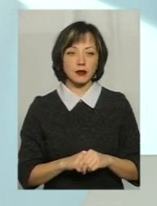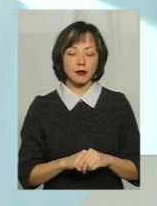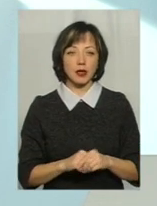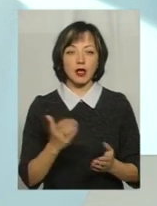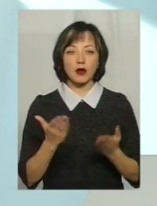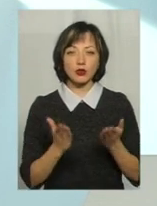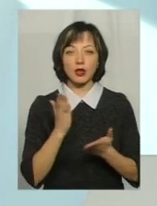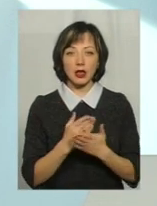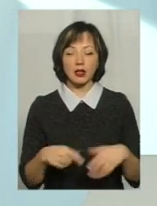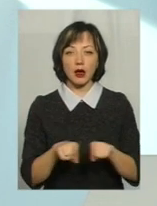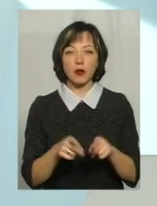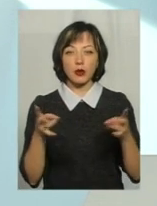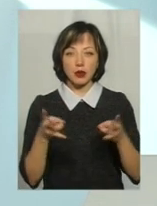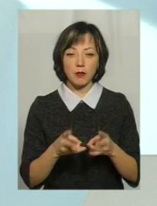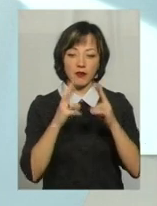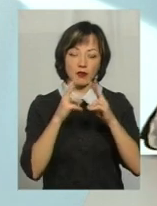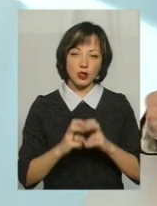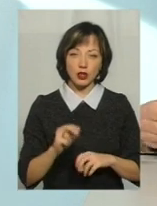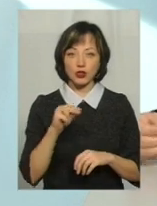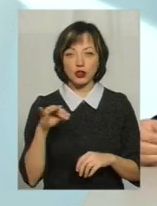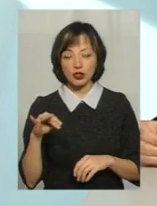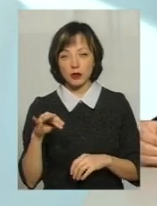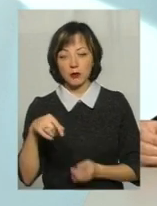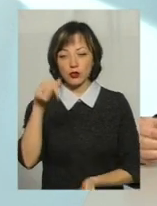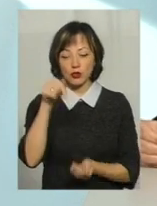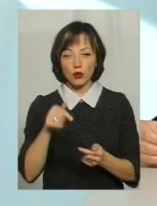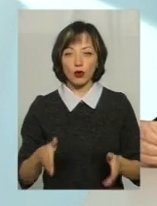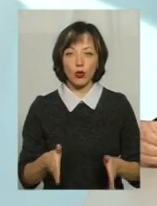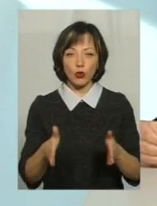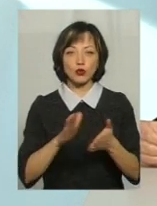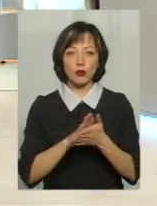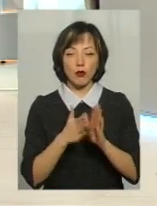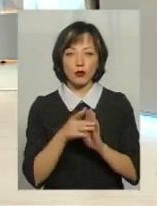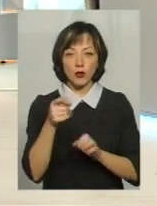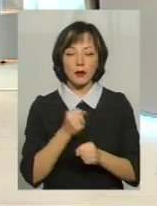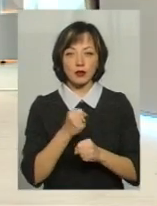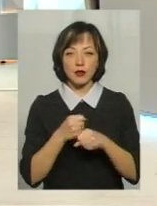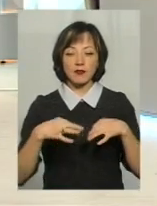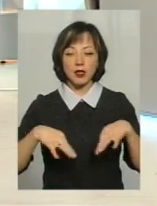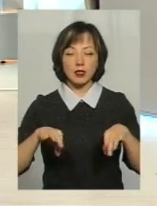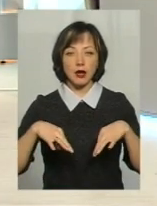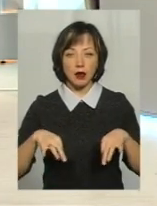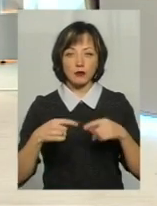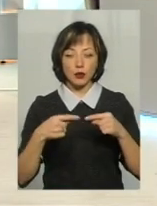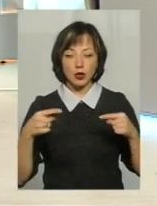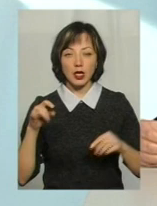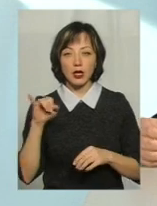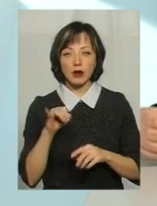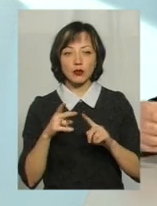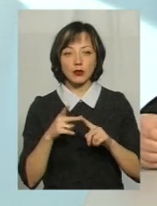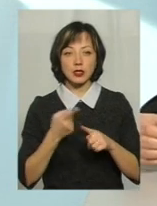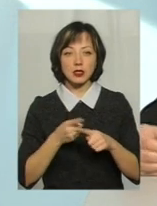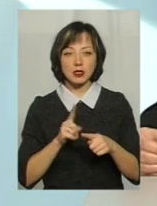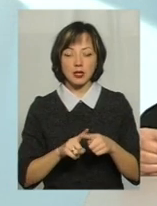Якщо є така потреба, ми будемо вивчати, чи пристосовані там дорожні умови для того, щоб там працювали транспортні засоби. Ну і, по-друге, ця